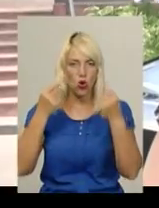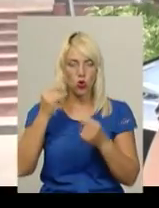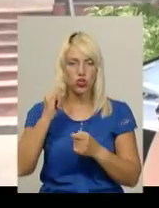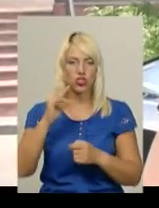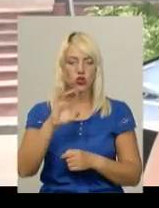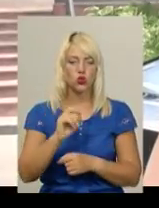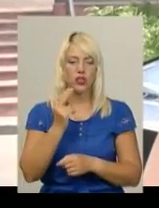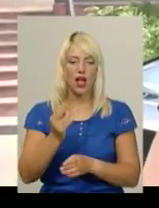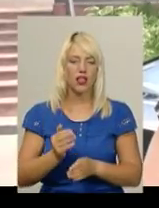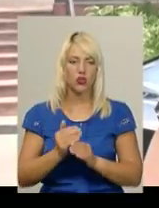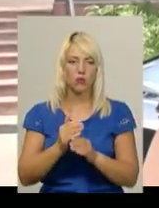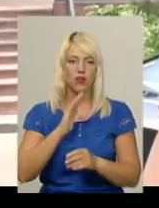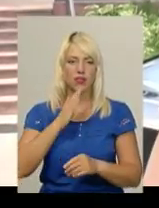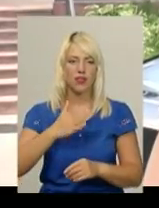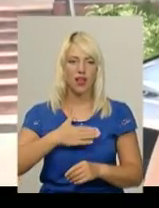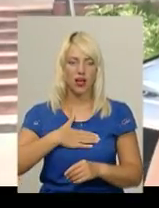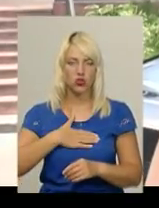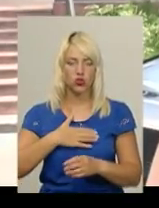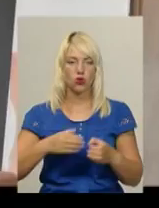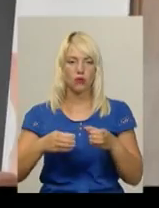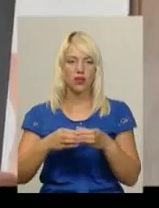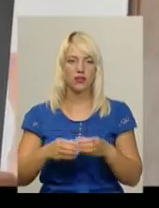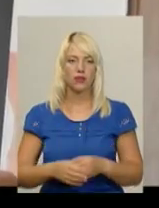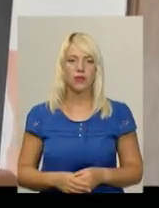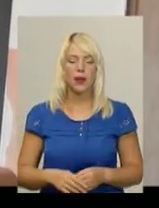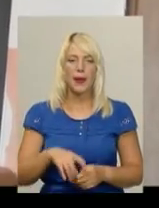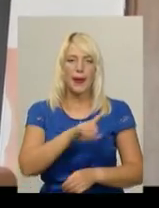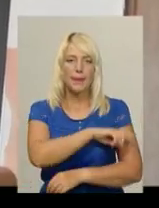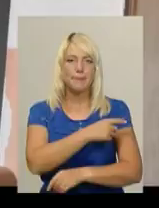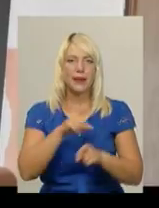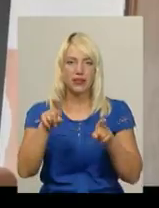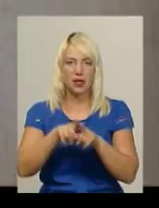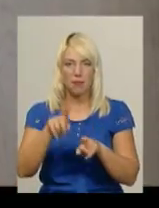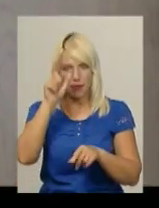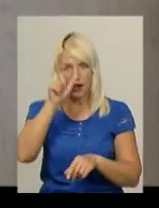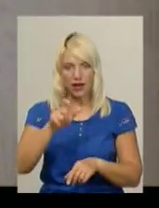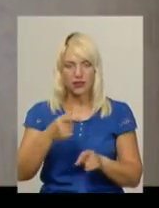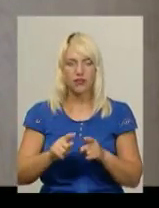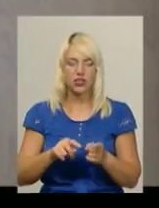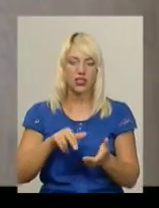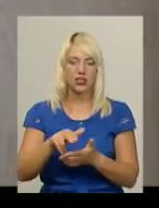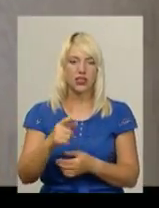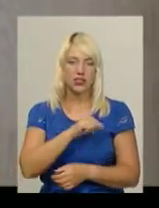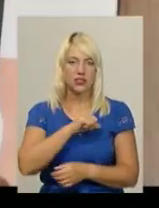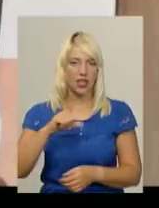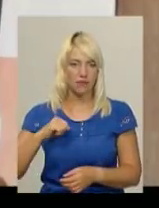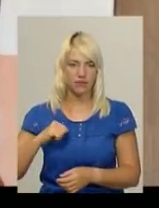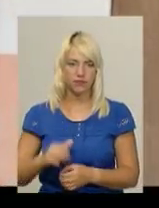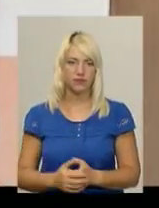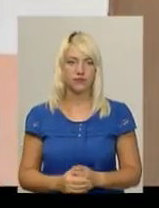допомога нашої мультідисциплінарної команди. Медбрат Олександр Говорун нині йде до пацієнтки сам.